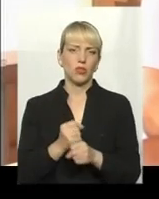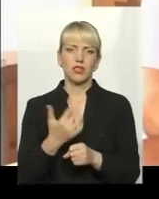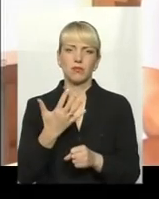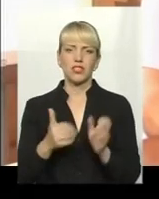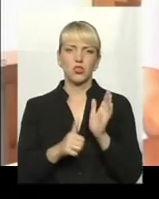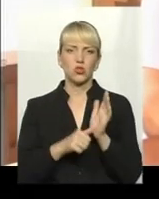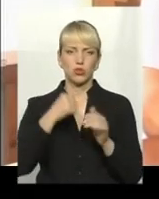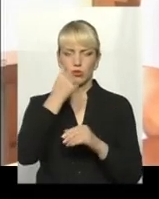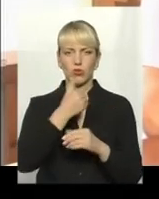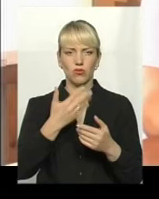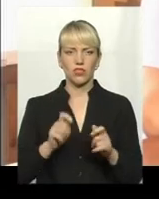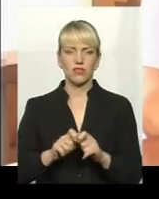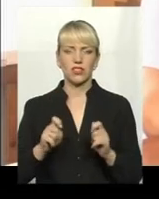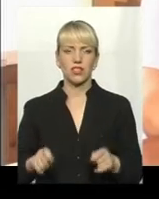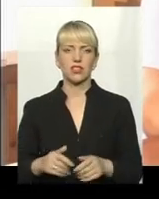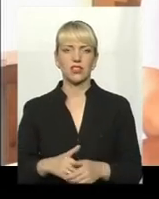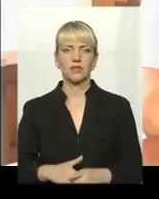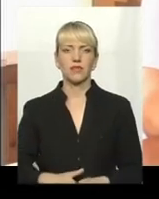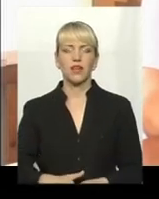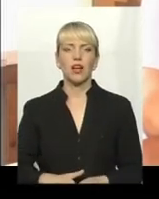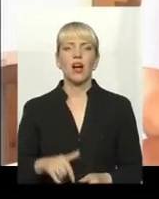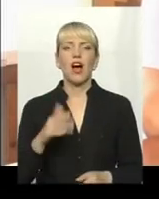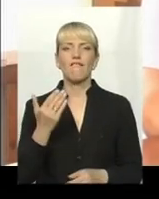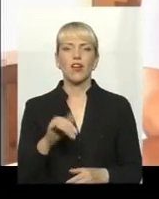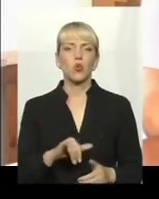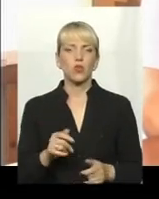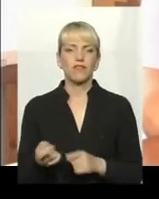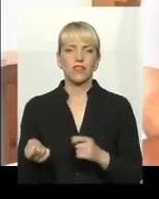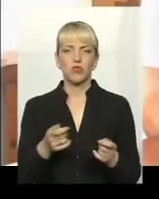року воно відкрите. Ви туди вивозите теж свій сміттє? Так,